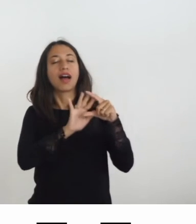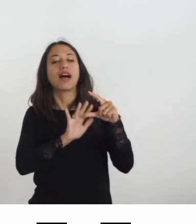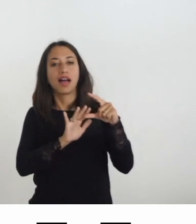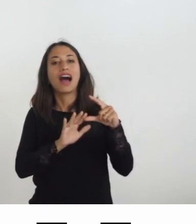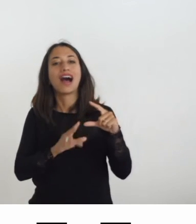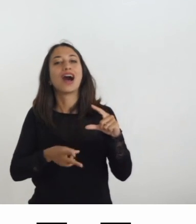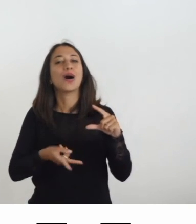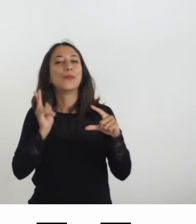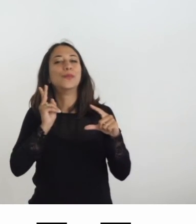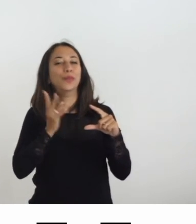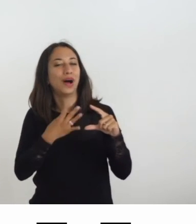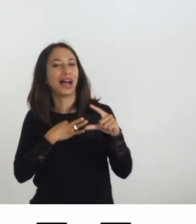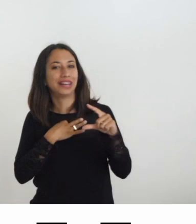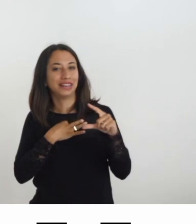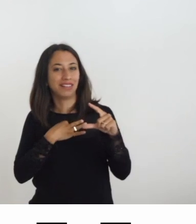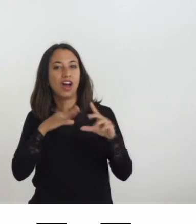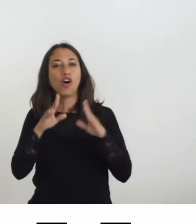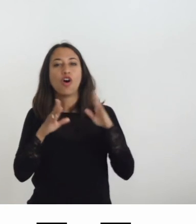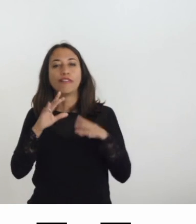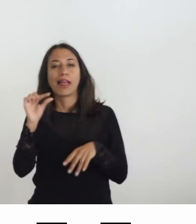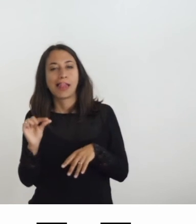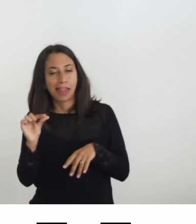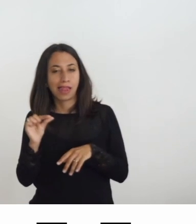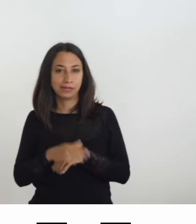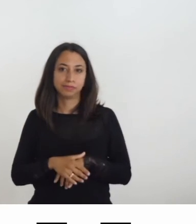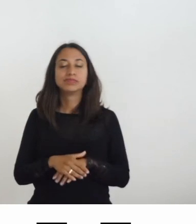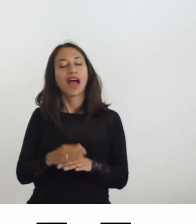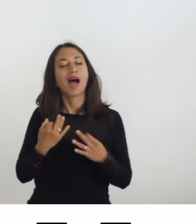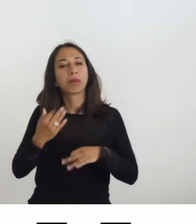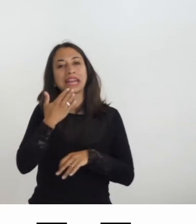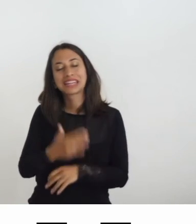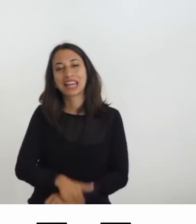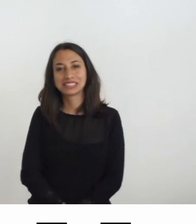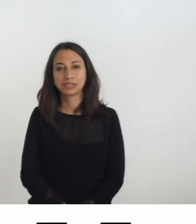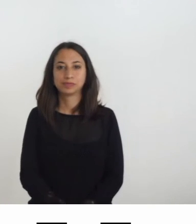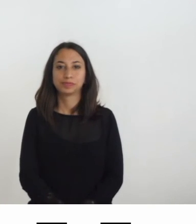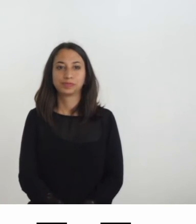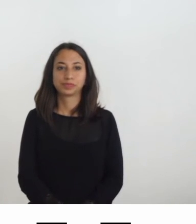apprezzabile tattilmente rispetto a una lettera minuscola ottimo grazie prego